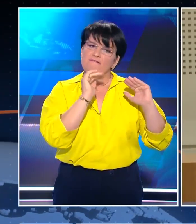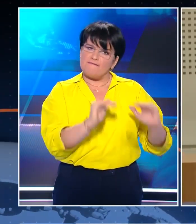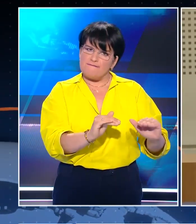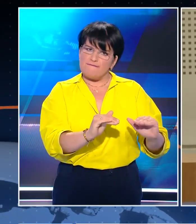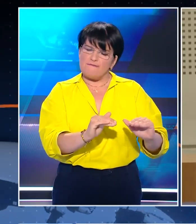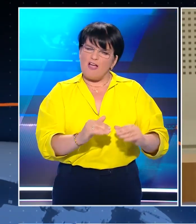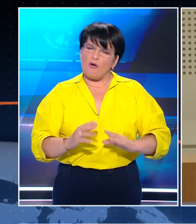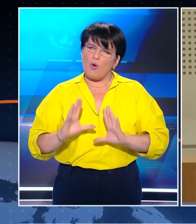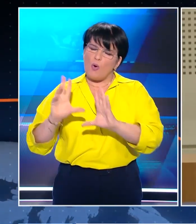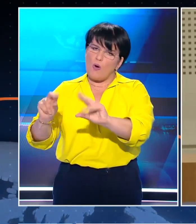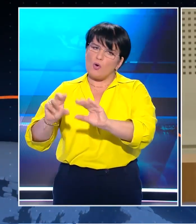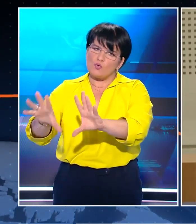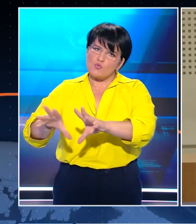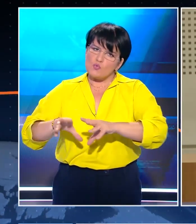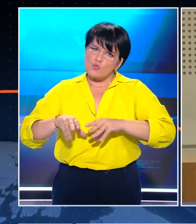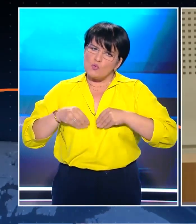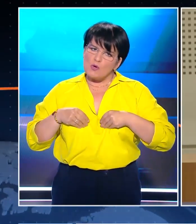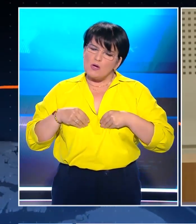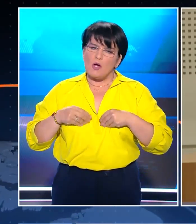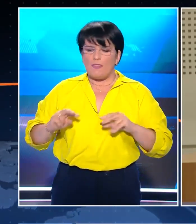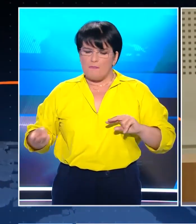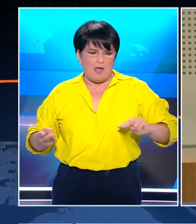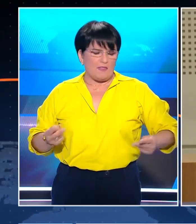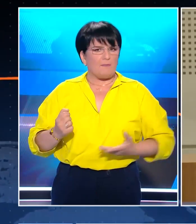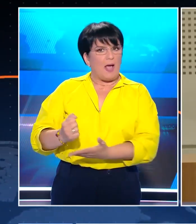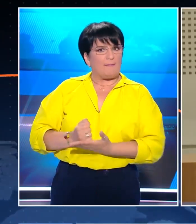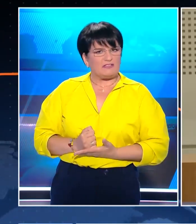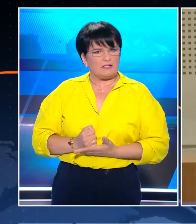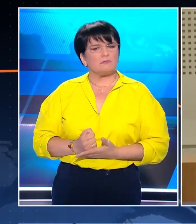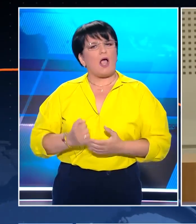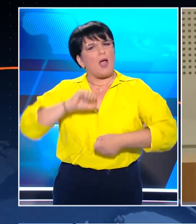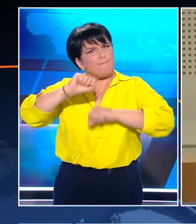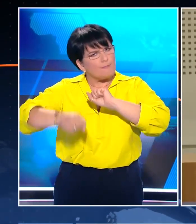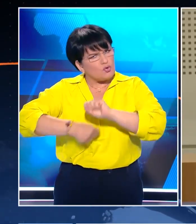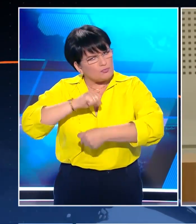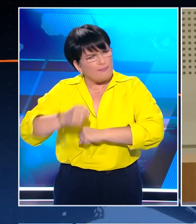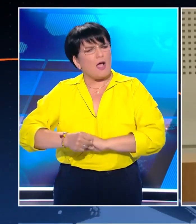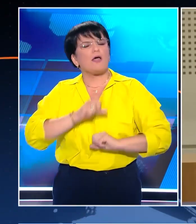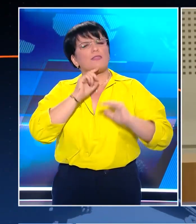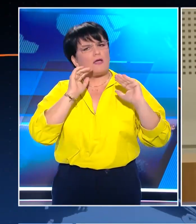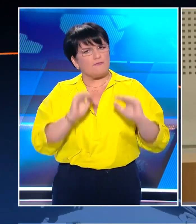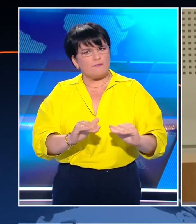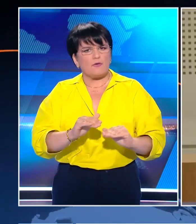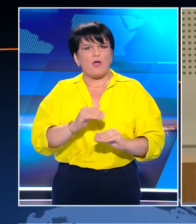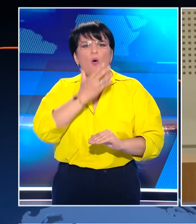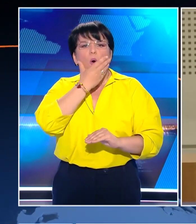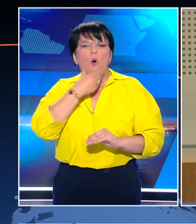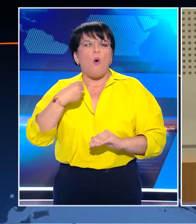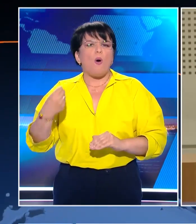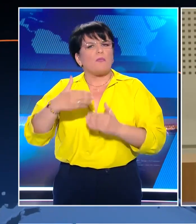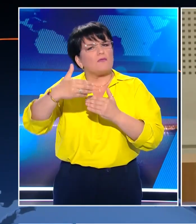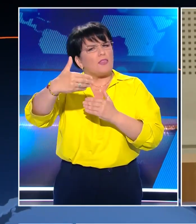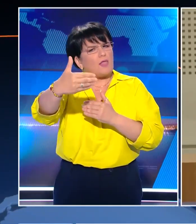να τους αισθάνομαι δίπλα μου, διότι το ταξίδι συνεχίζεται και η πιο όμορφη θάλασσα